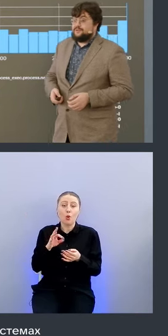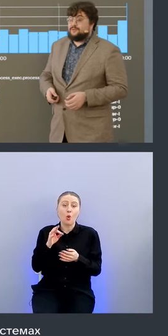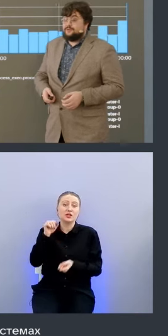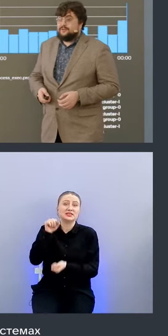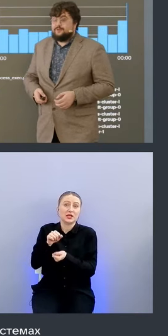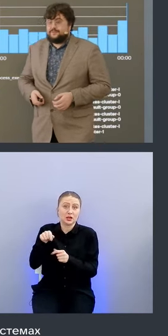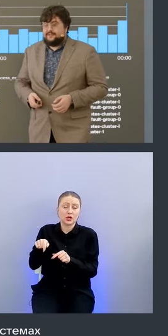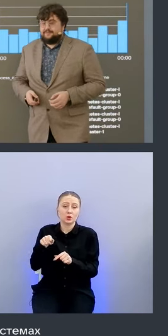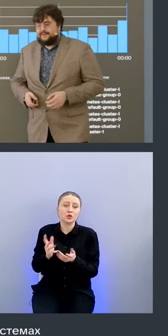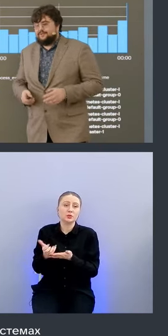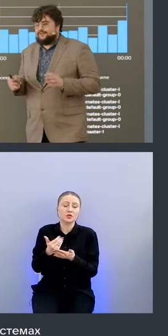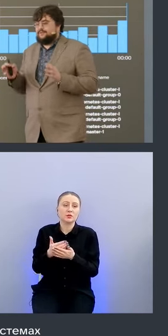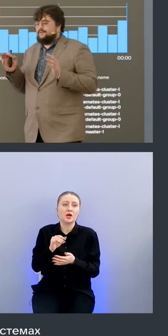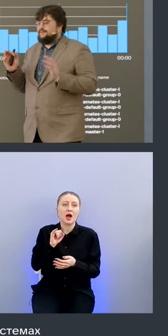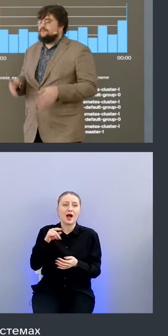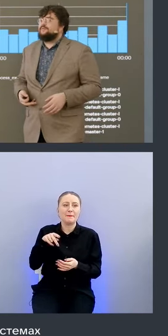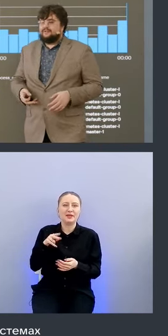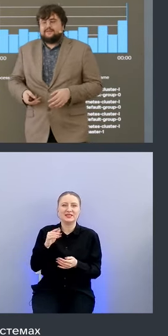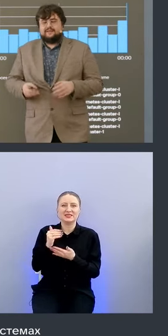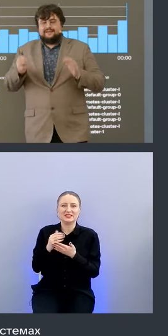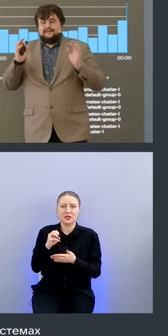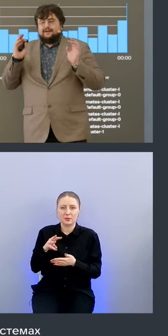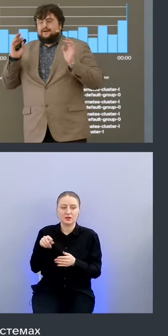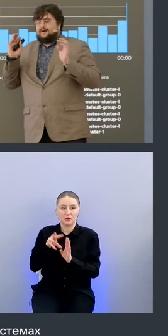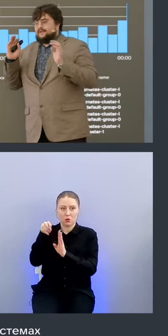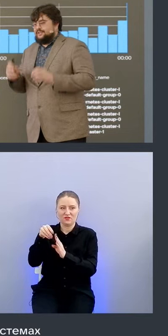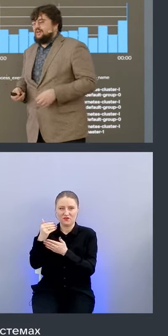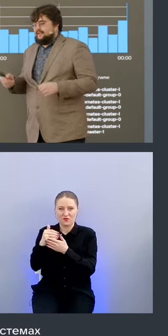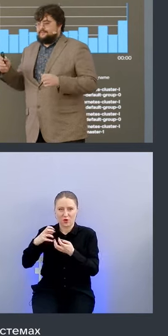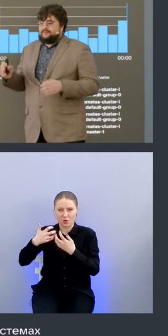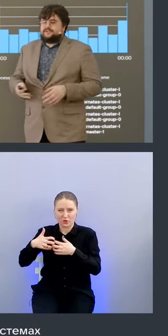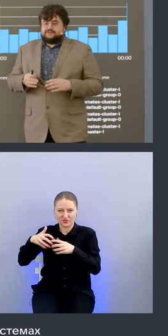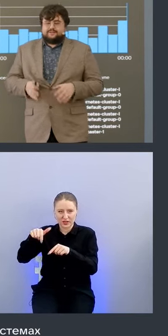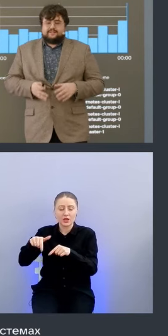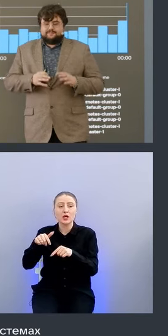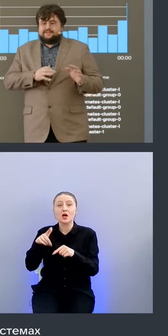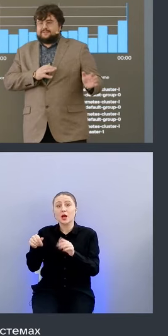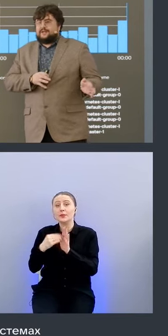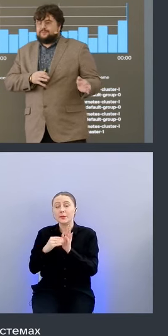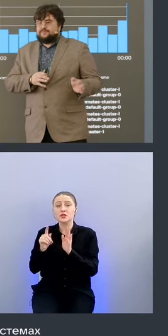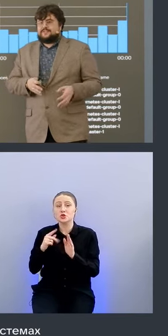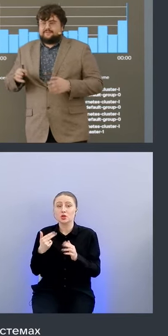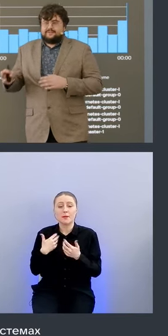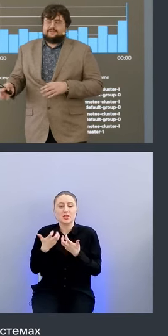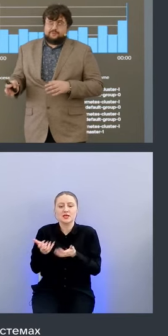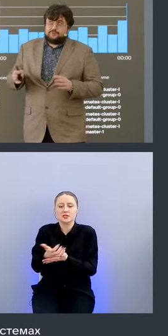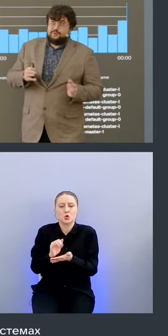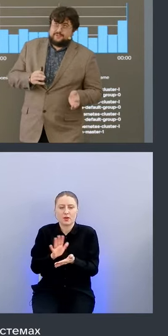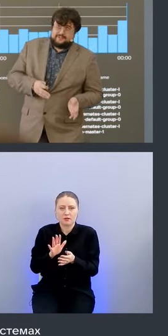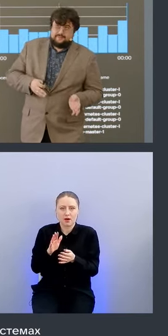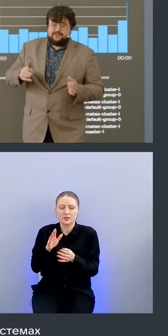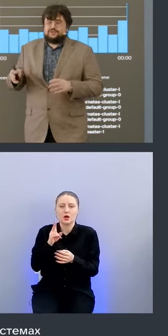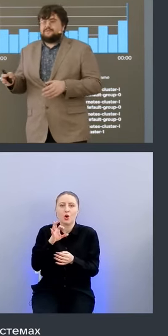допустим с куб систем да то есть вот вон у него в конфиге изначально прописано что да не собираем с куб системы с